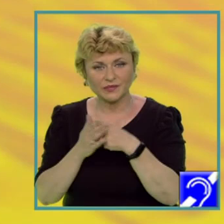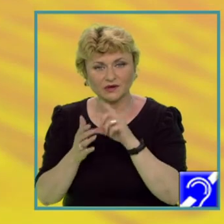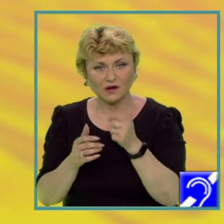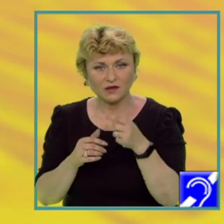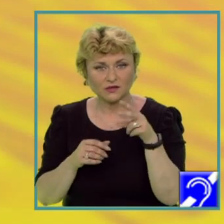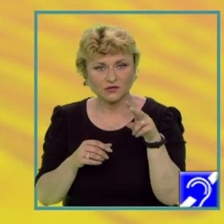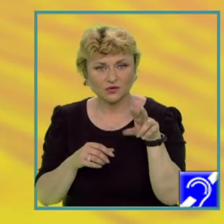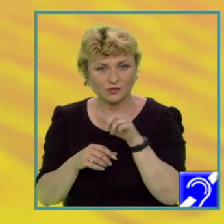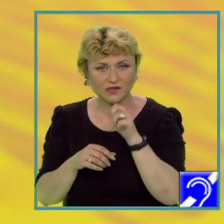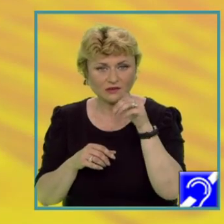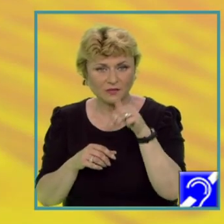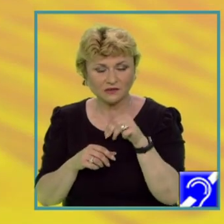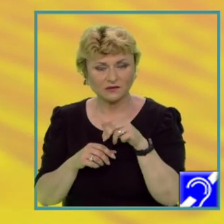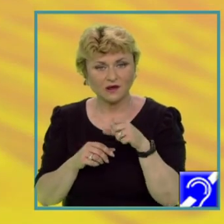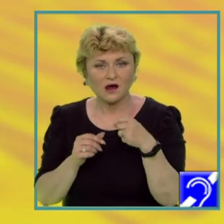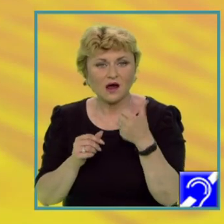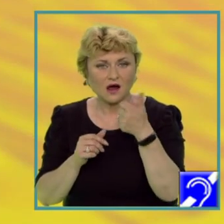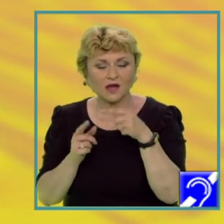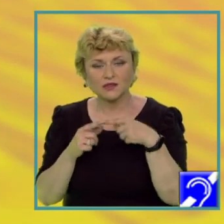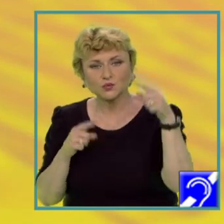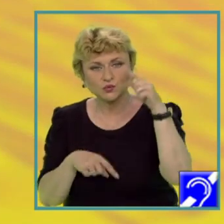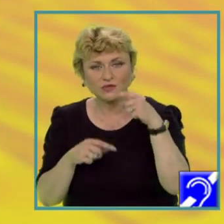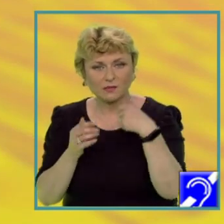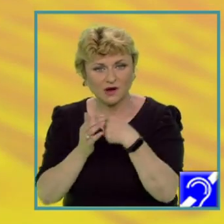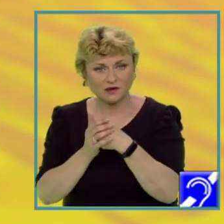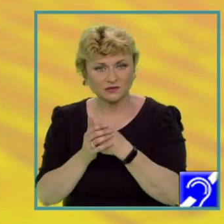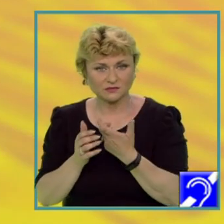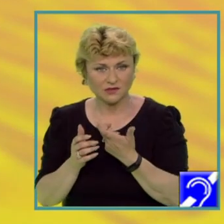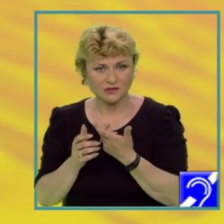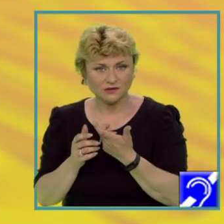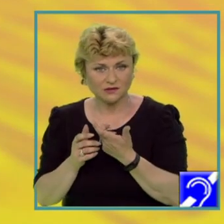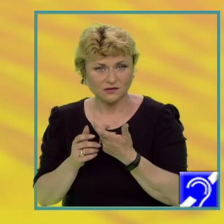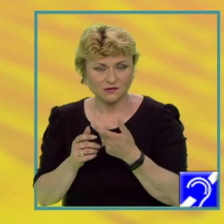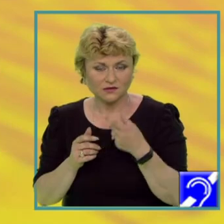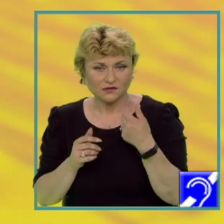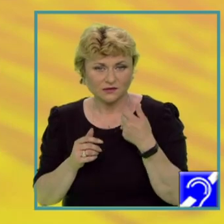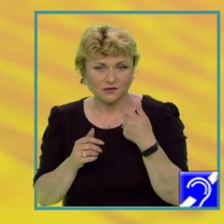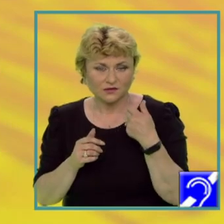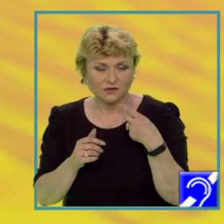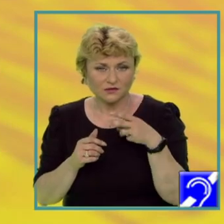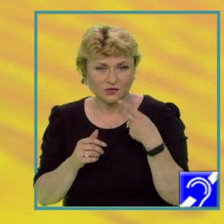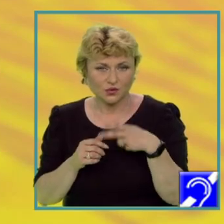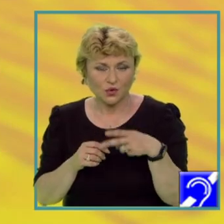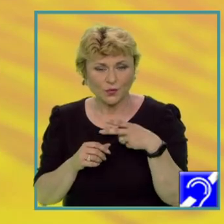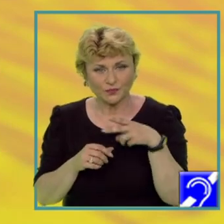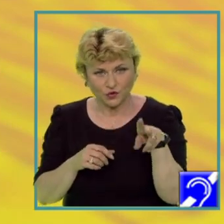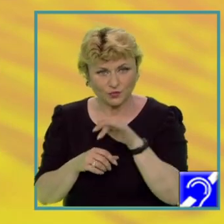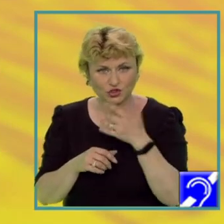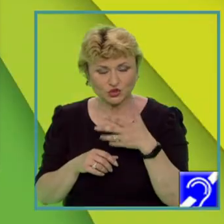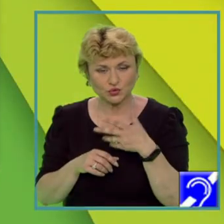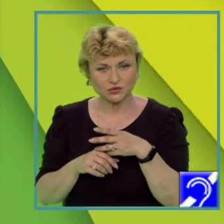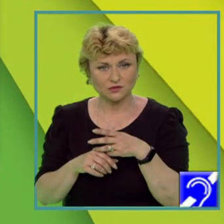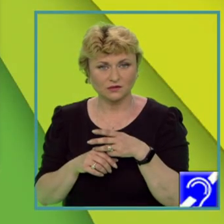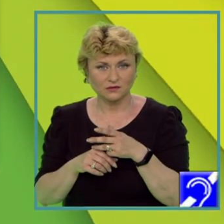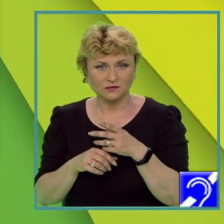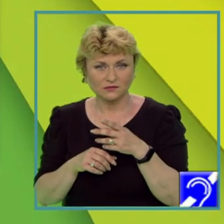Ne amintim că altitudinea maximă în grupa sudică este în Munțiciuca și 1954 de metri. A treia deosebire,